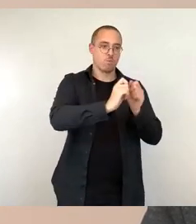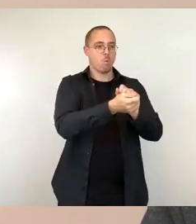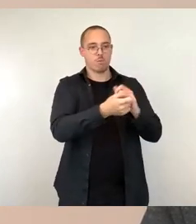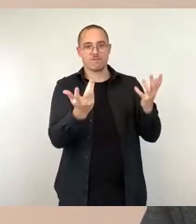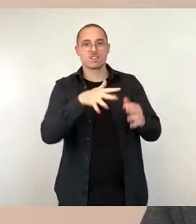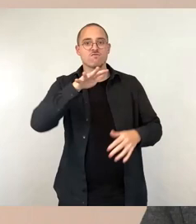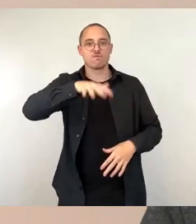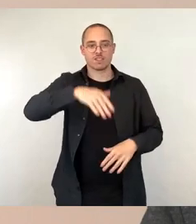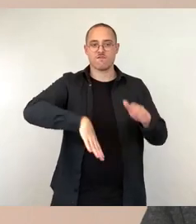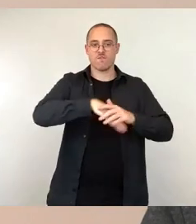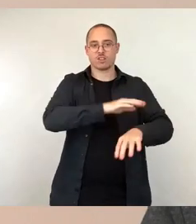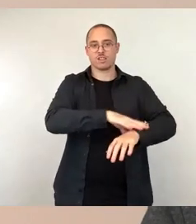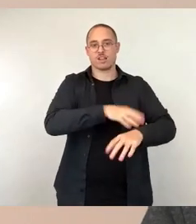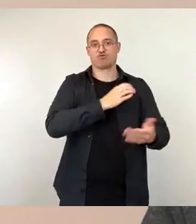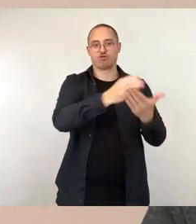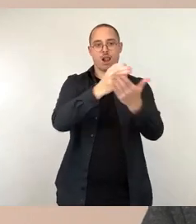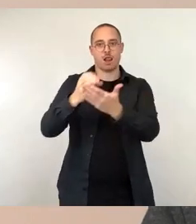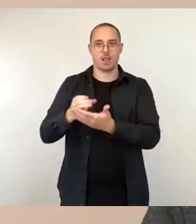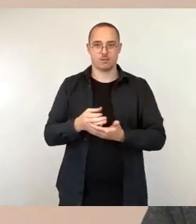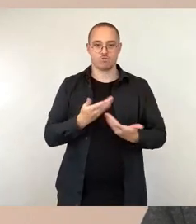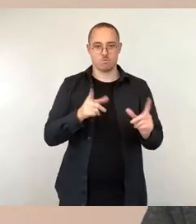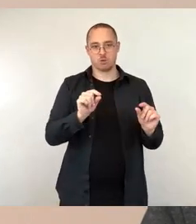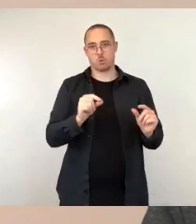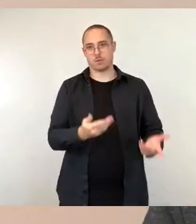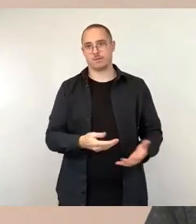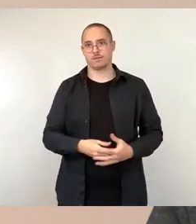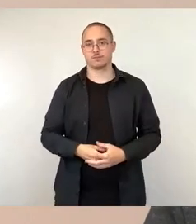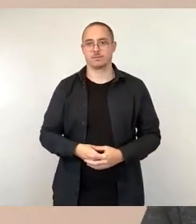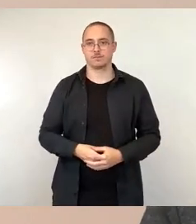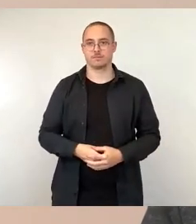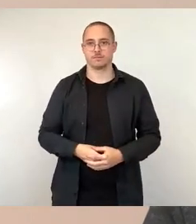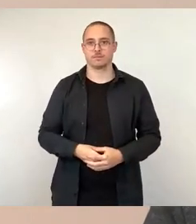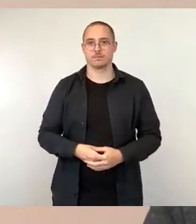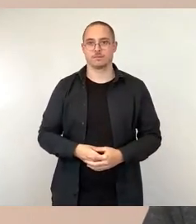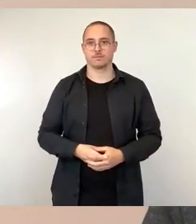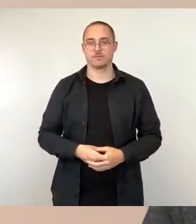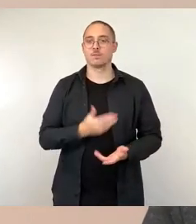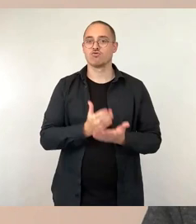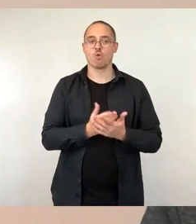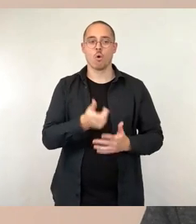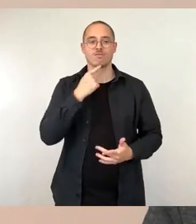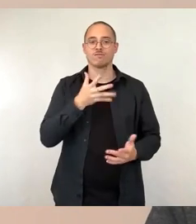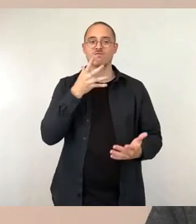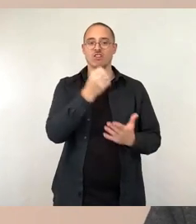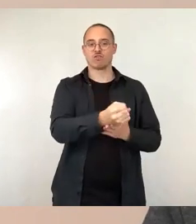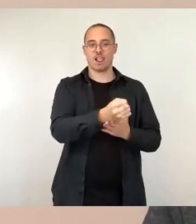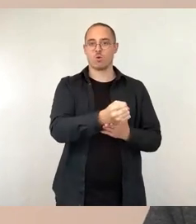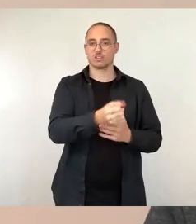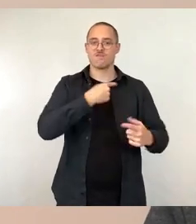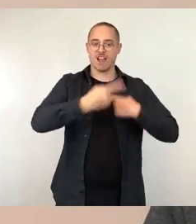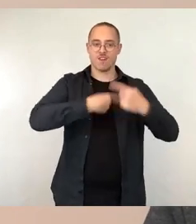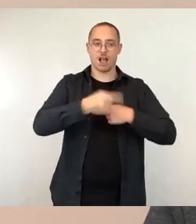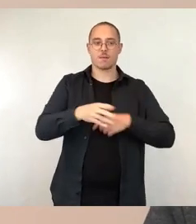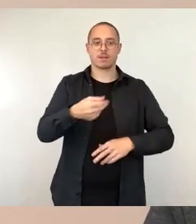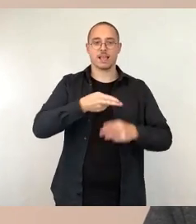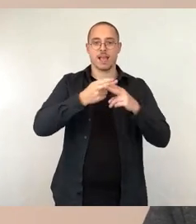würden. Dort gibt es auch bereits Feststellungsverfahren mit der Rentenversicherung. Das Personalamt, das ja